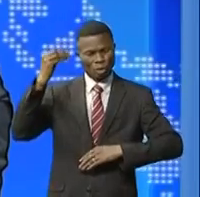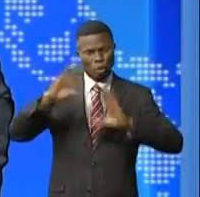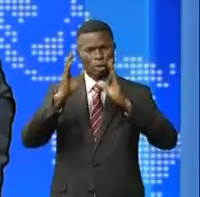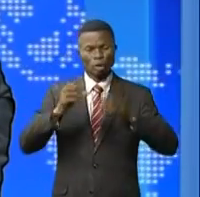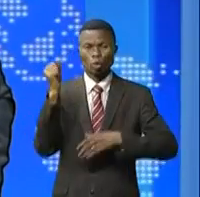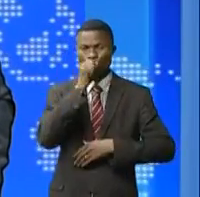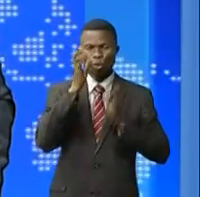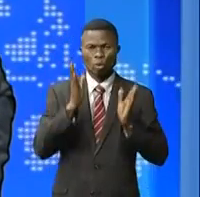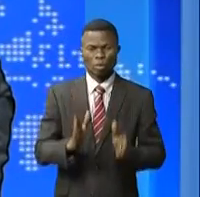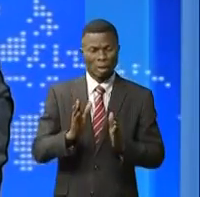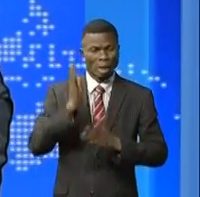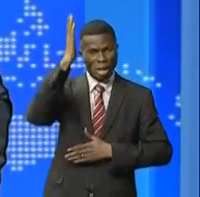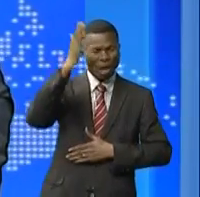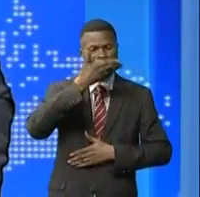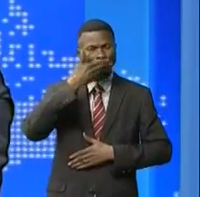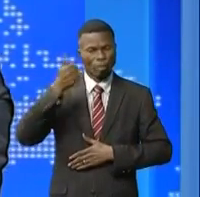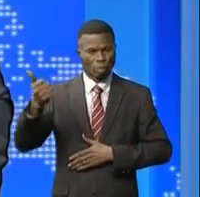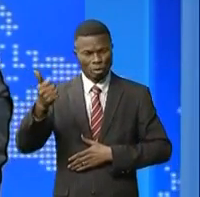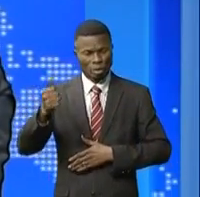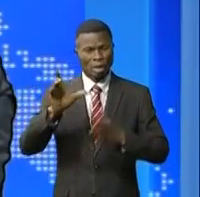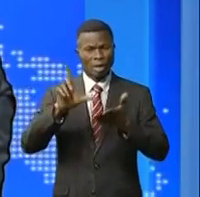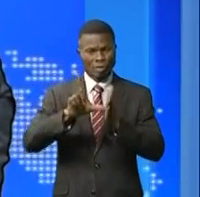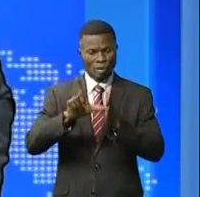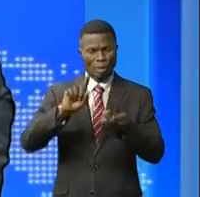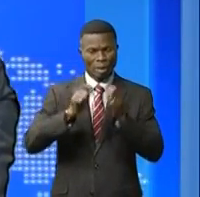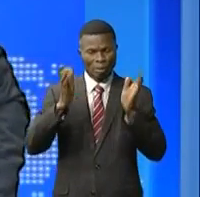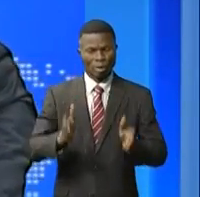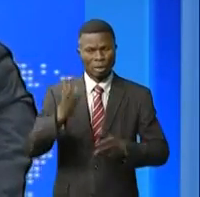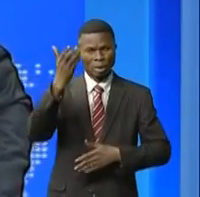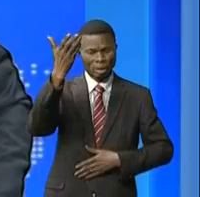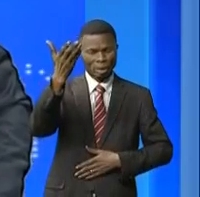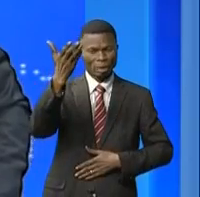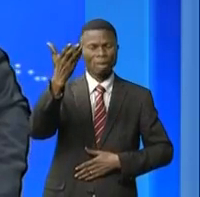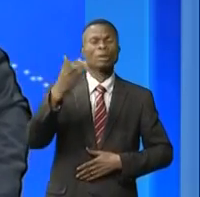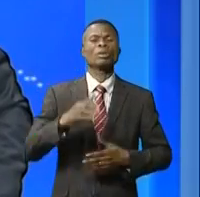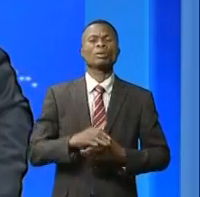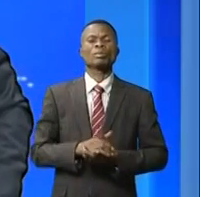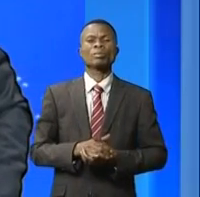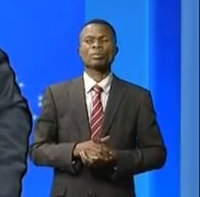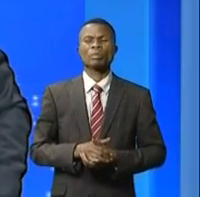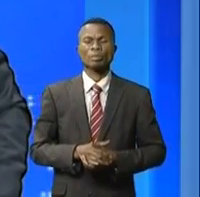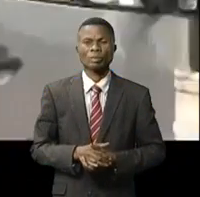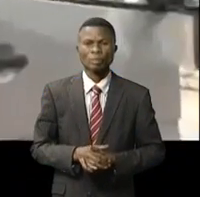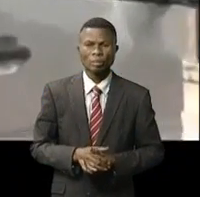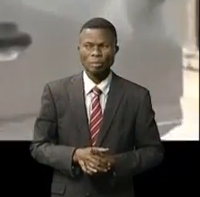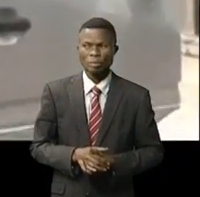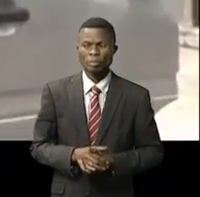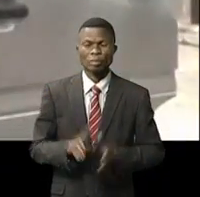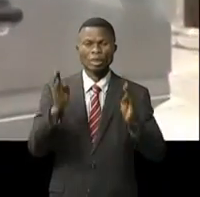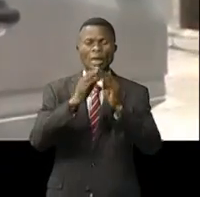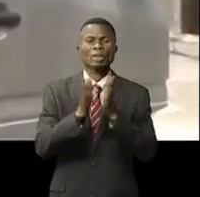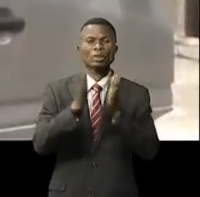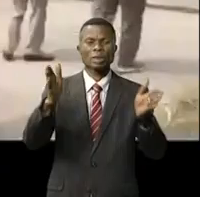artistes pour un avenir radieux reportage Diane Balaka et Eric Kabamba l'Assemblée